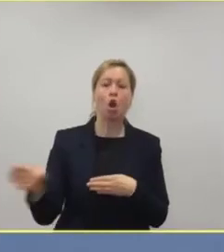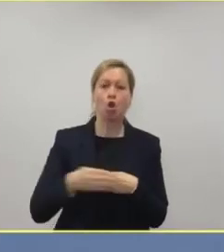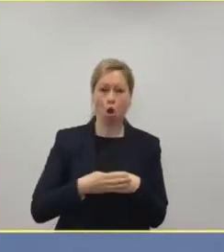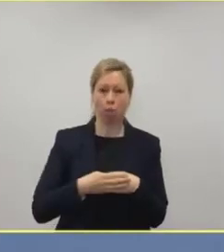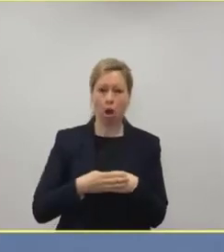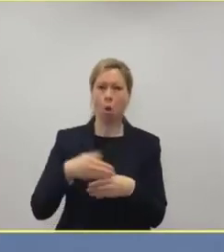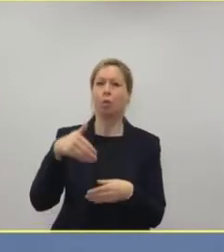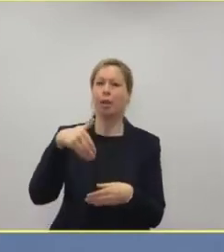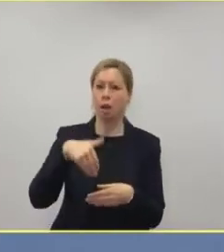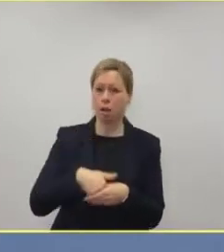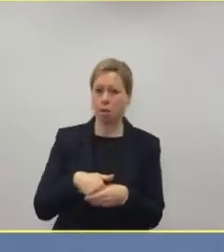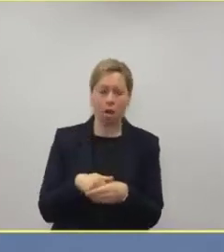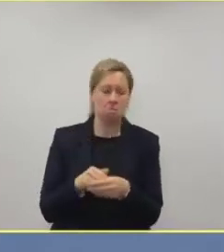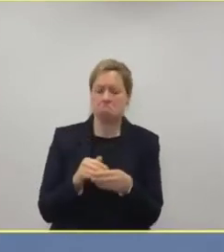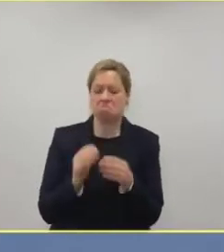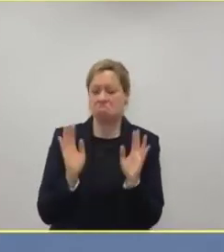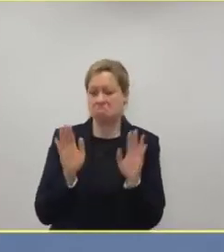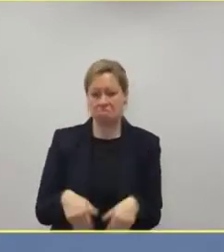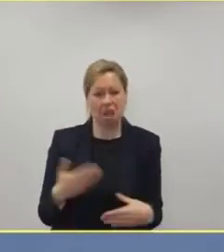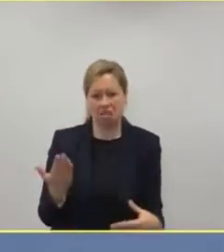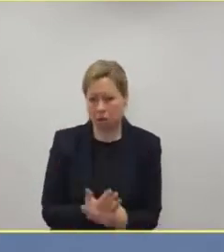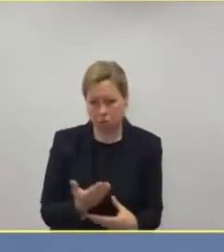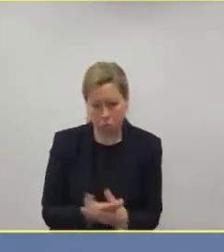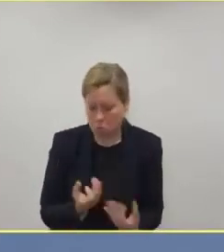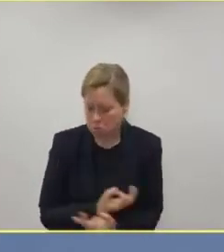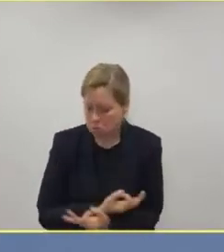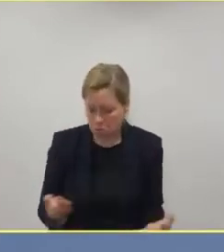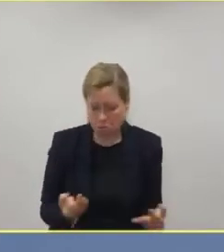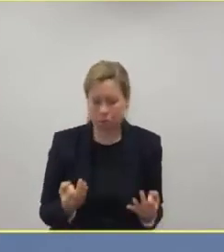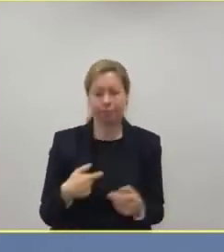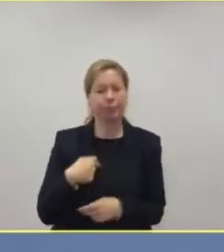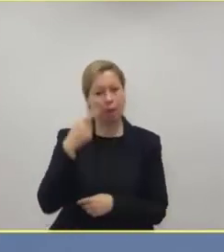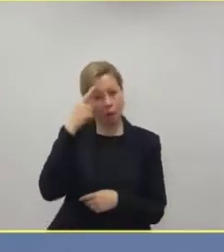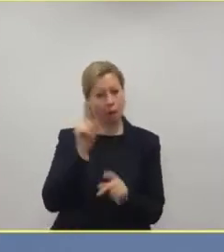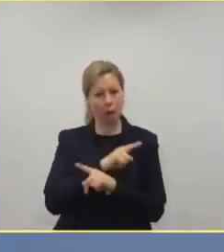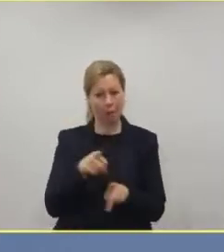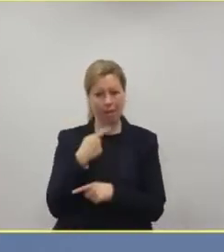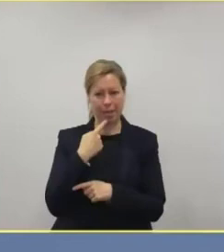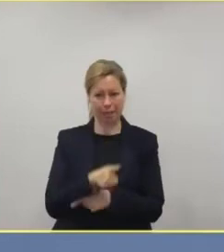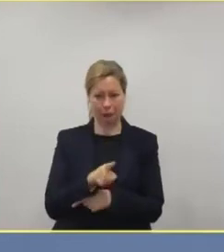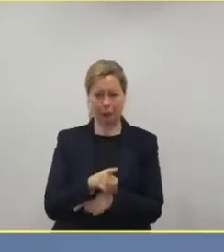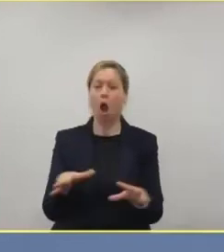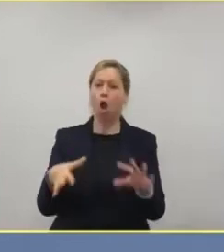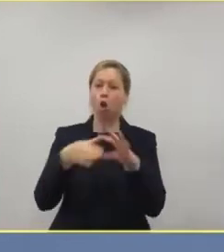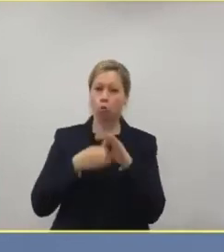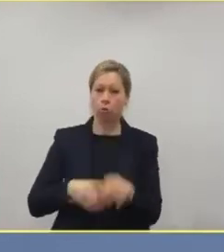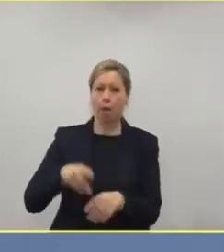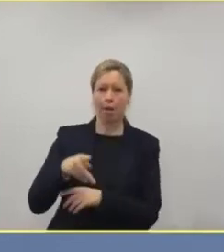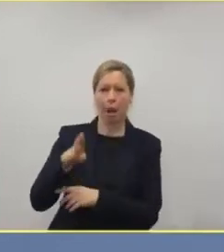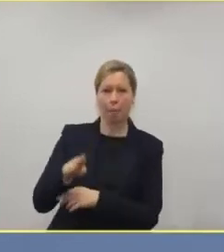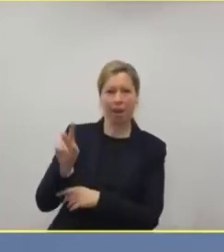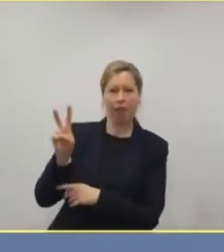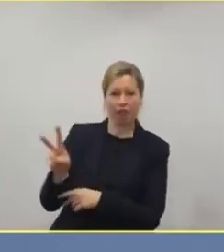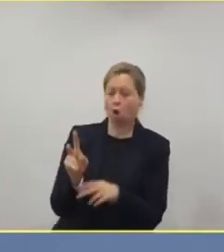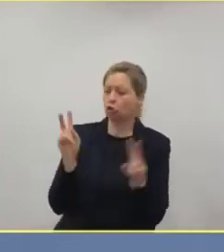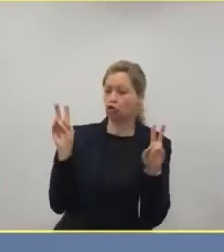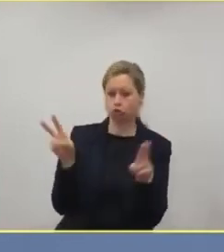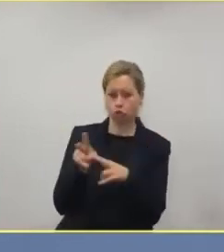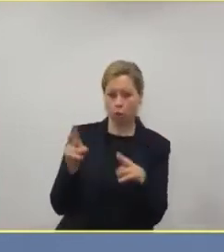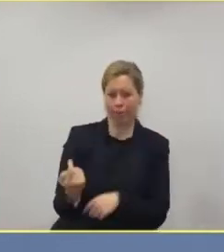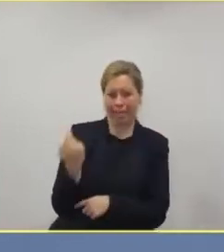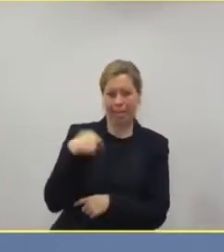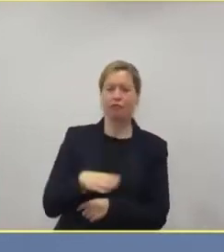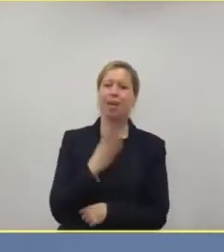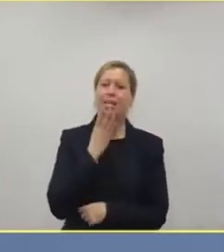leider Gottes, was, glaube ich, da auch gesagt worden ist, in dem Zusammenhang aus der KBV nicht so stehen lassen. Also wir haben ja das israelische